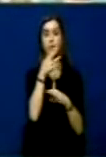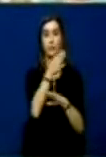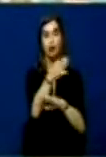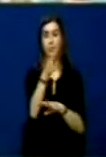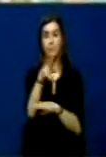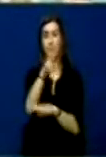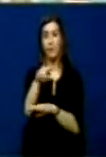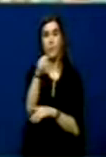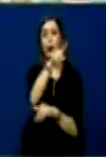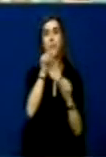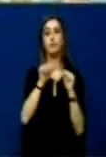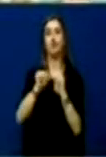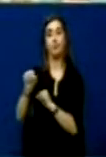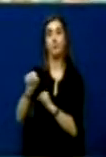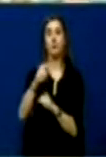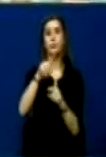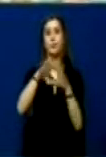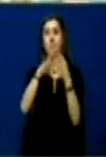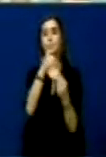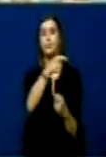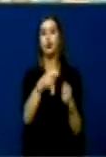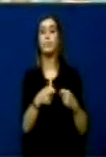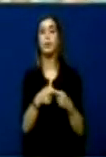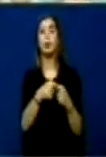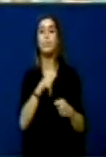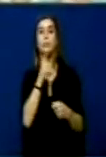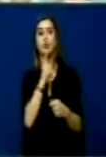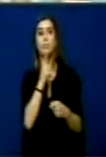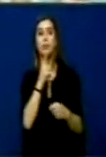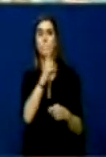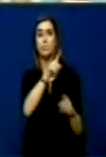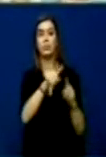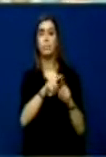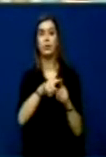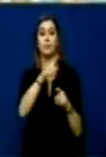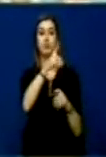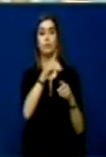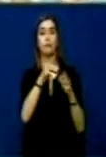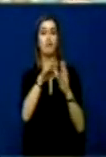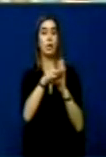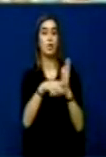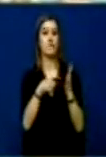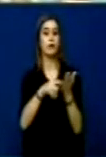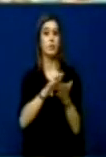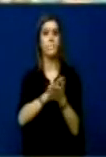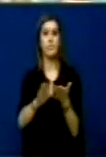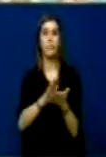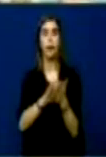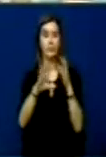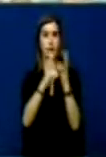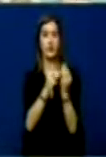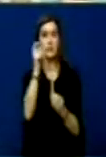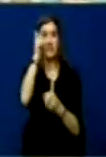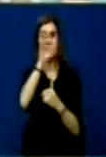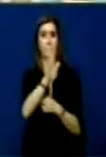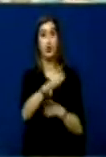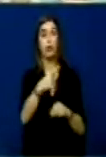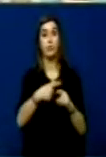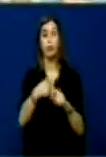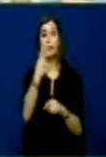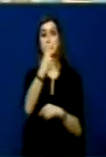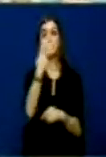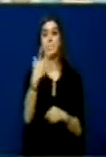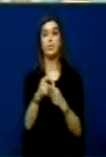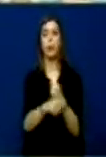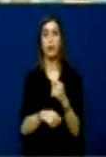realizuan nga këto struktura kriminalet të cilat do të amnistohen për mes të i ligje. Më pastaj, e kemi edhe rastin e 25